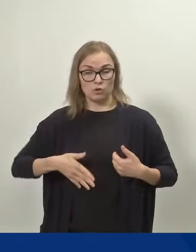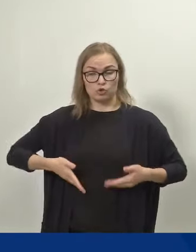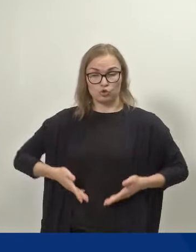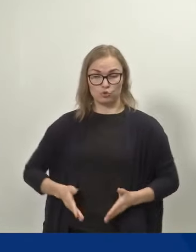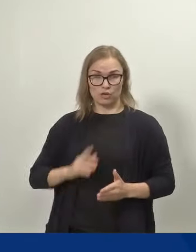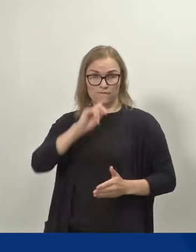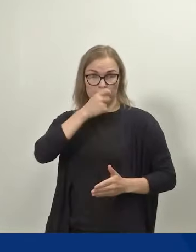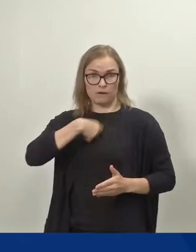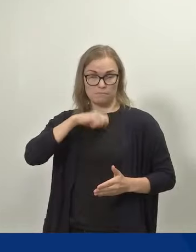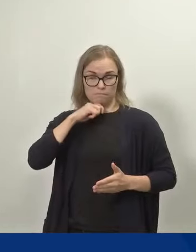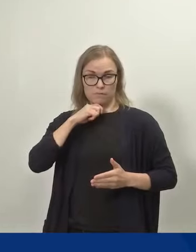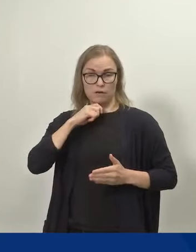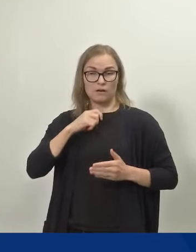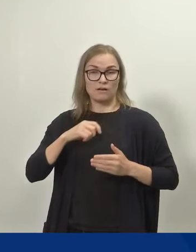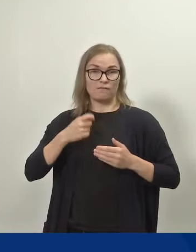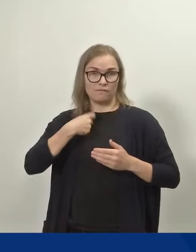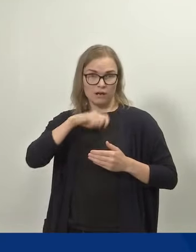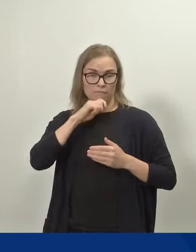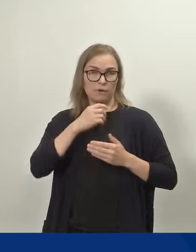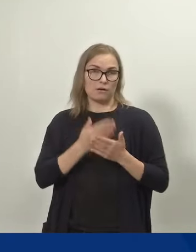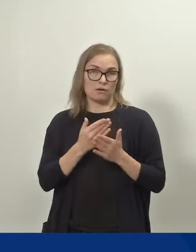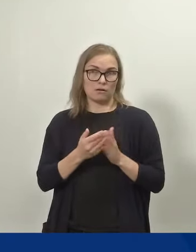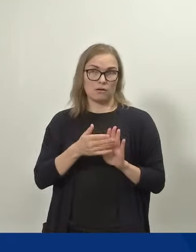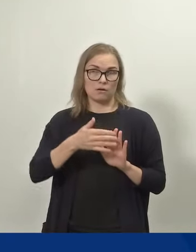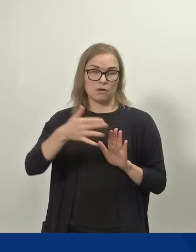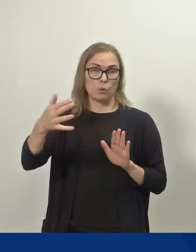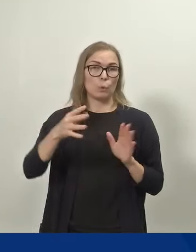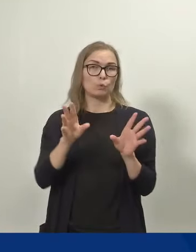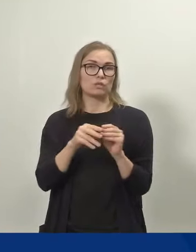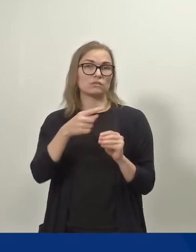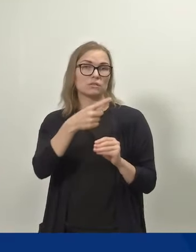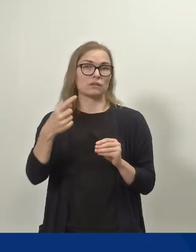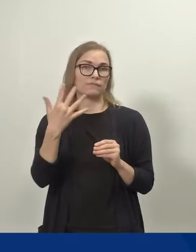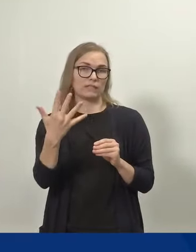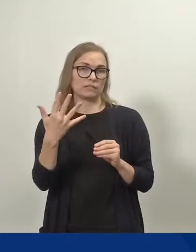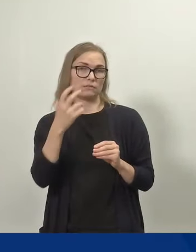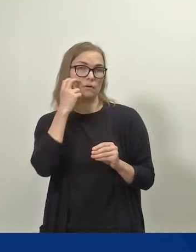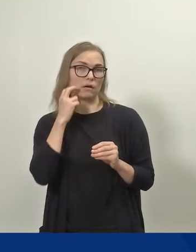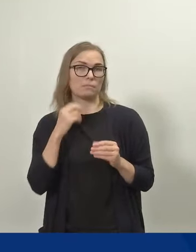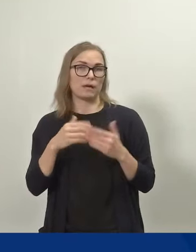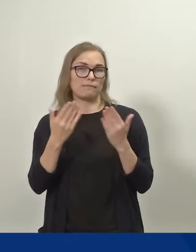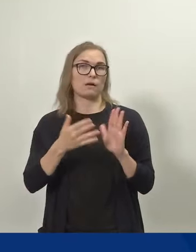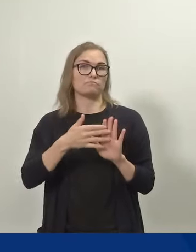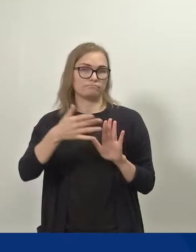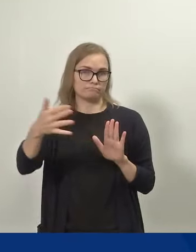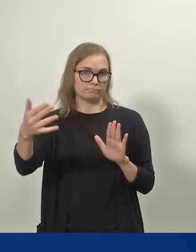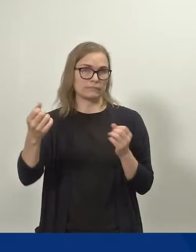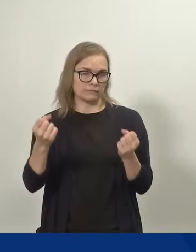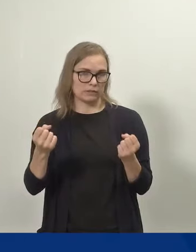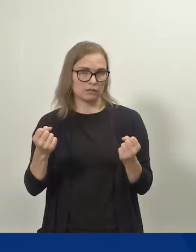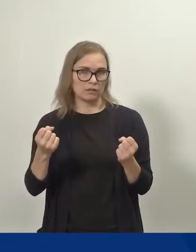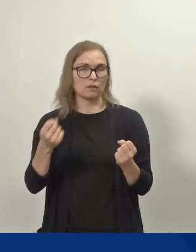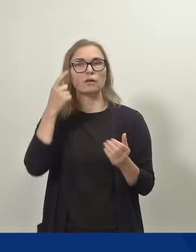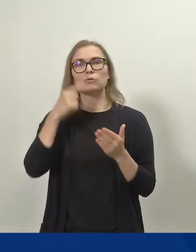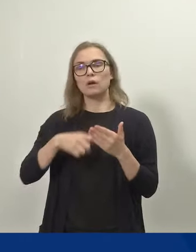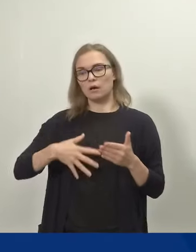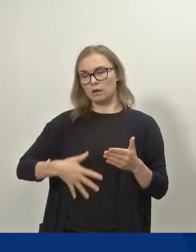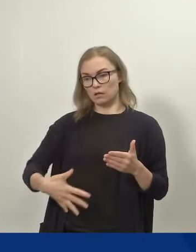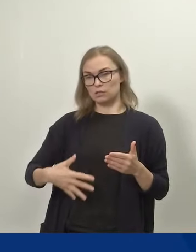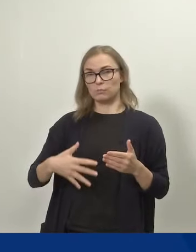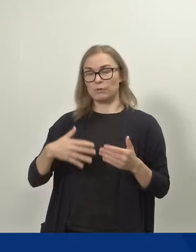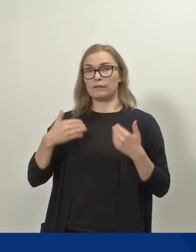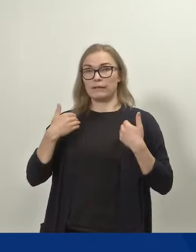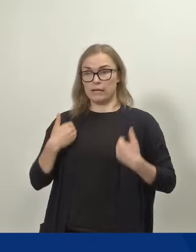vanhempainrahajakso jatkuisi yhtäjaksoisesti 105 arkipäivän ajan. Täten uudistus ei heikentäisi raskaana olleiden